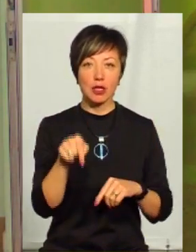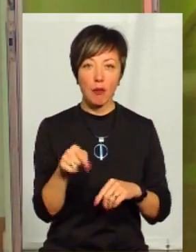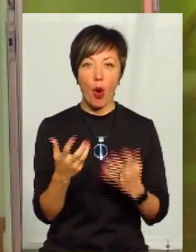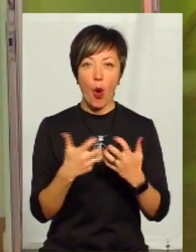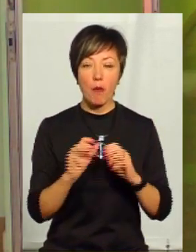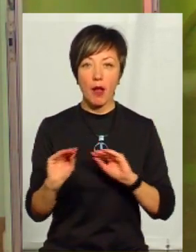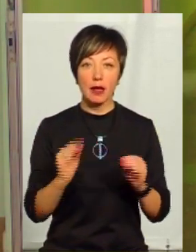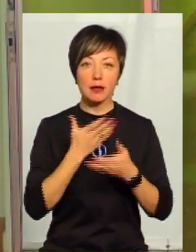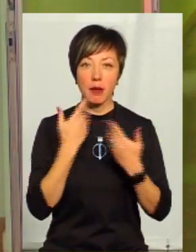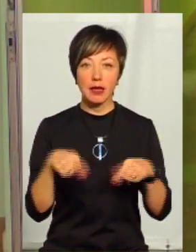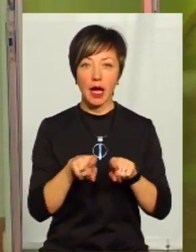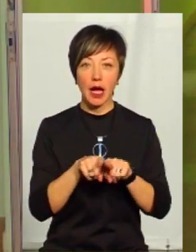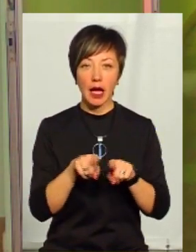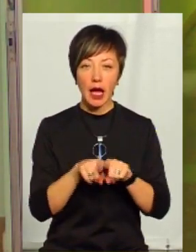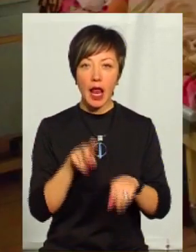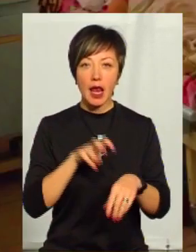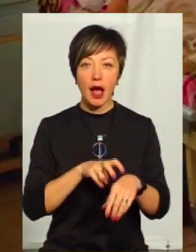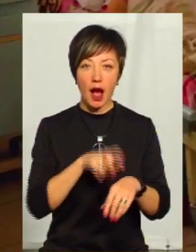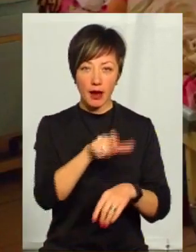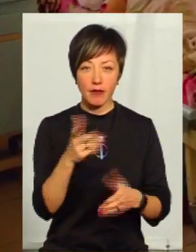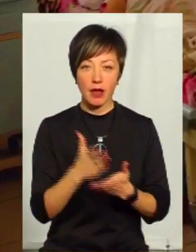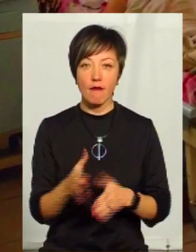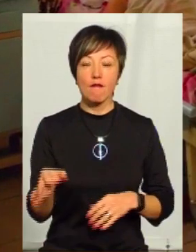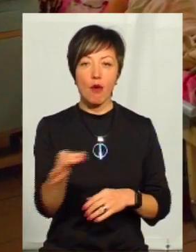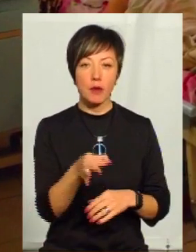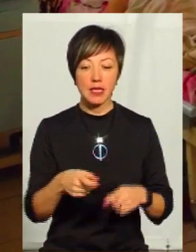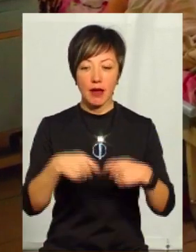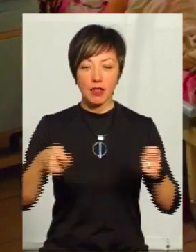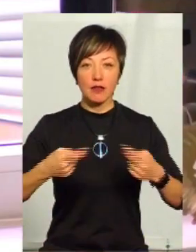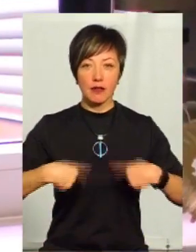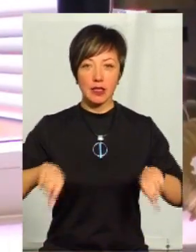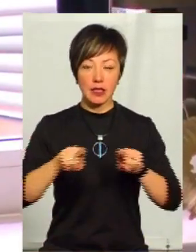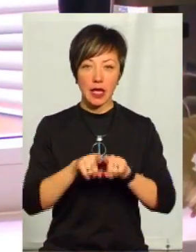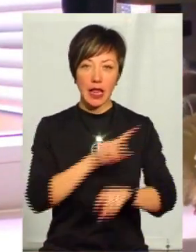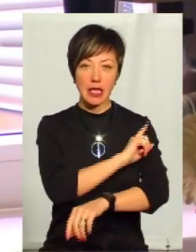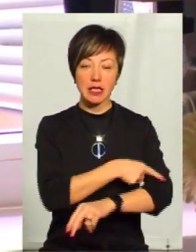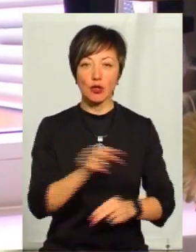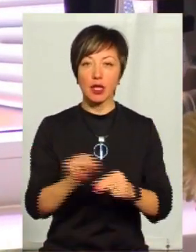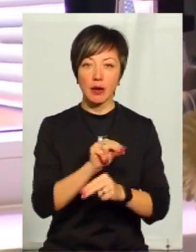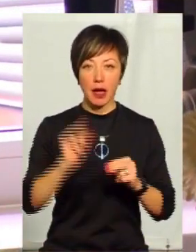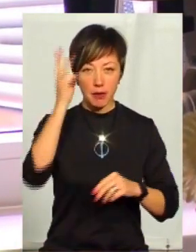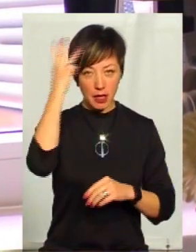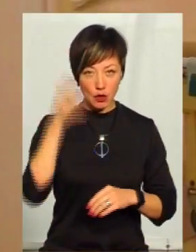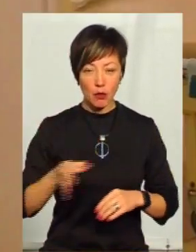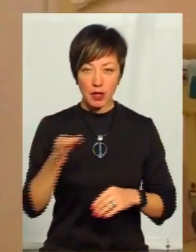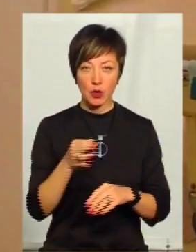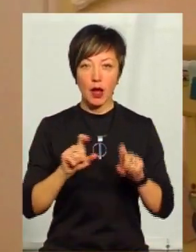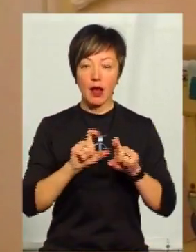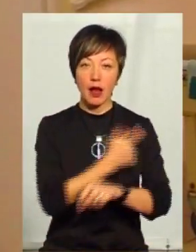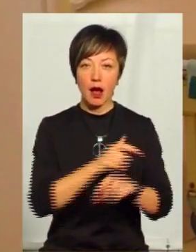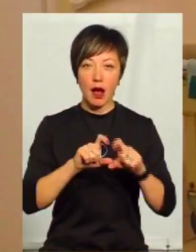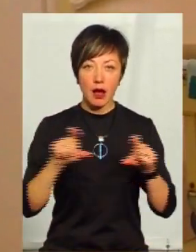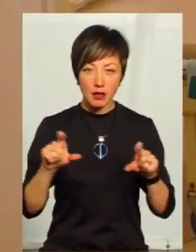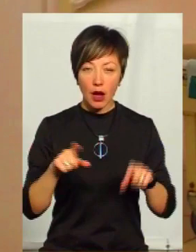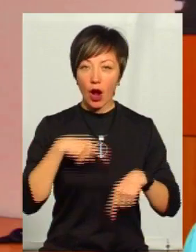обладнання, немає таких лікарів, як і в області. Завідувачий відділення анестезіології та інтенсивної терапії Хмельницької обласної лікарні Костянтин